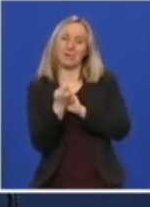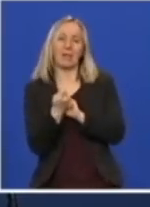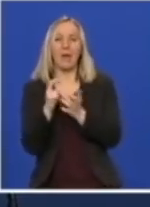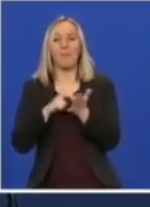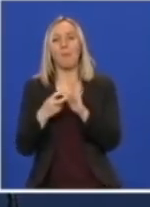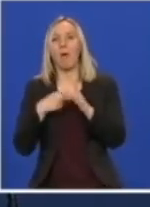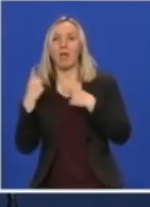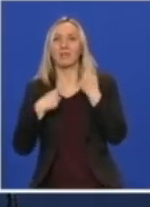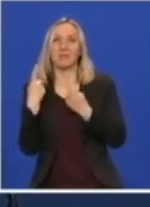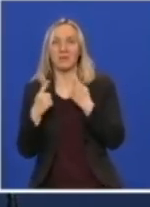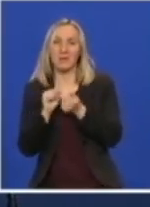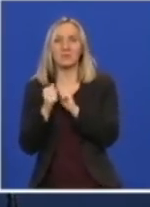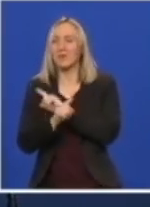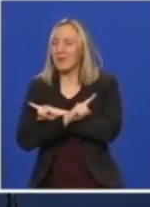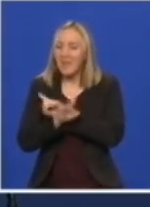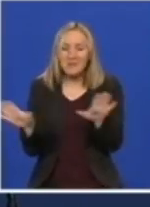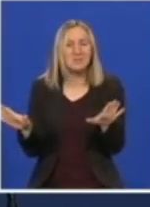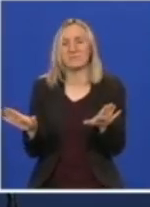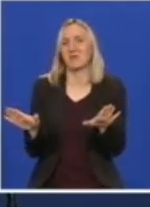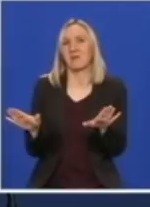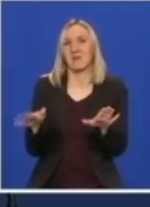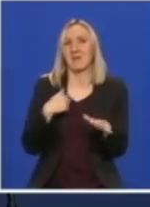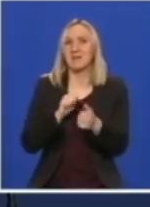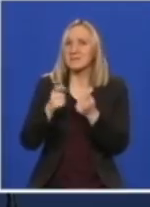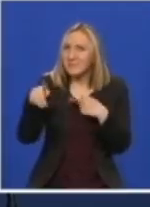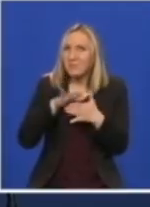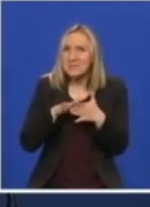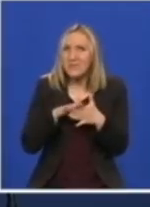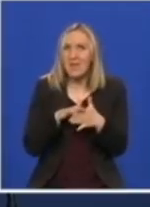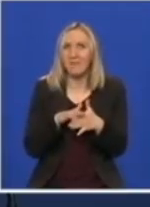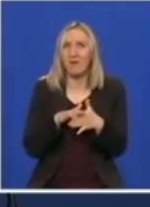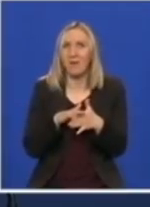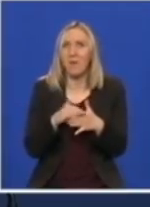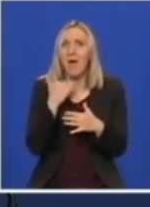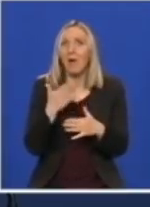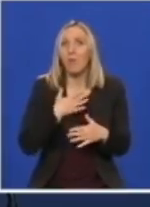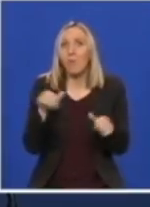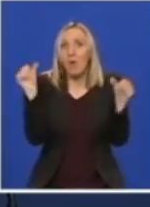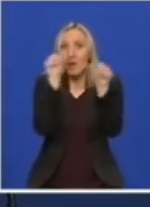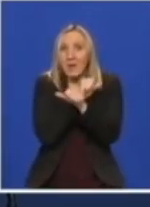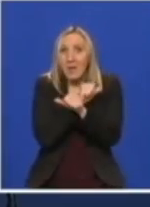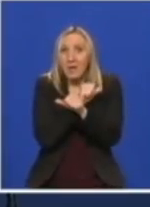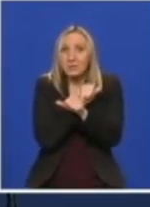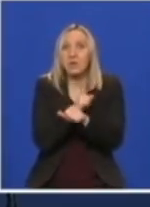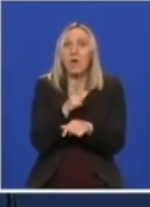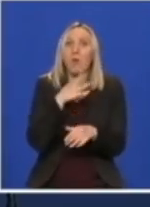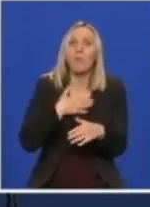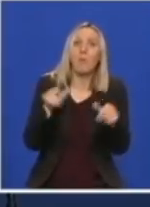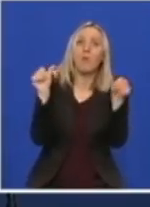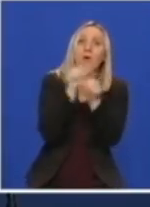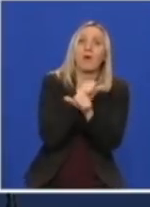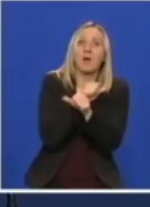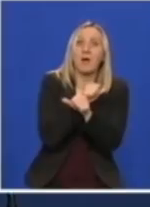sme da dođe u obzir. Ja se svima izvinjavam da ako je moj lapsuz i kome je moj lapsuz